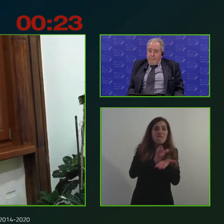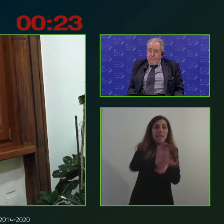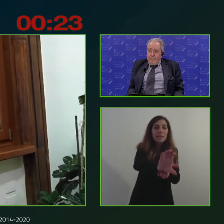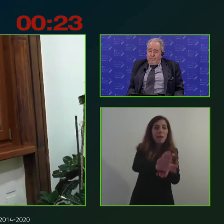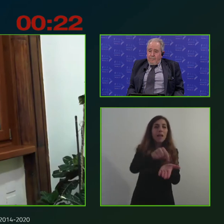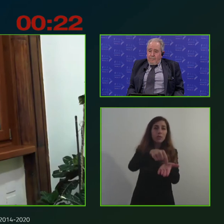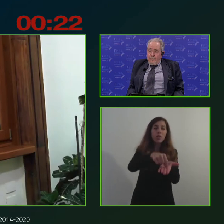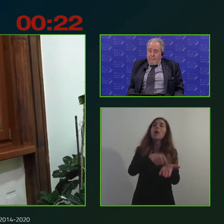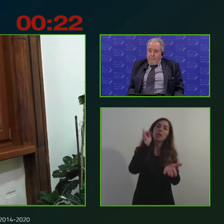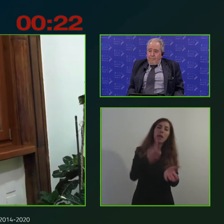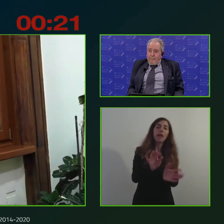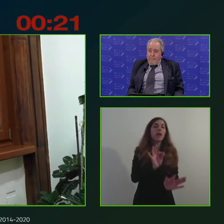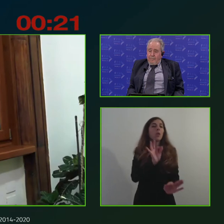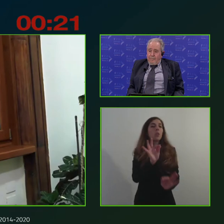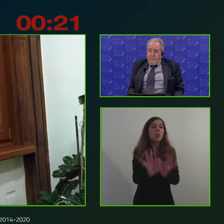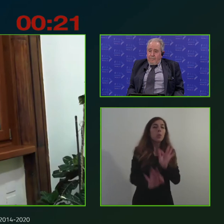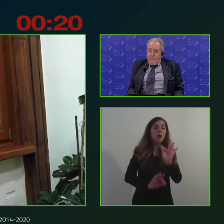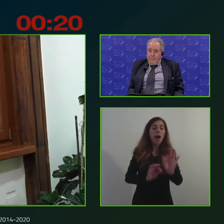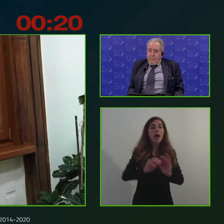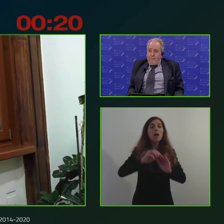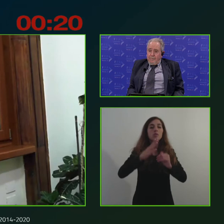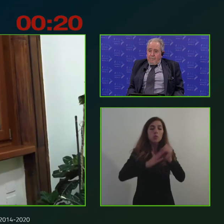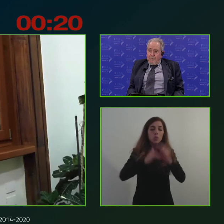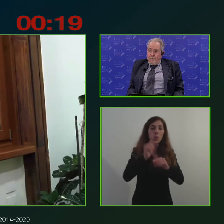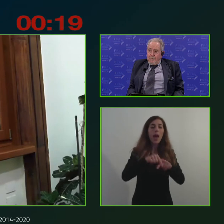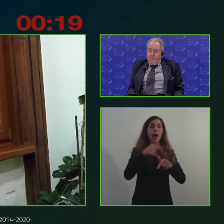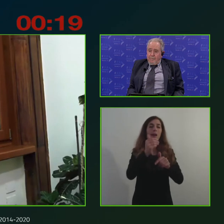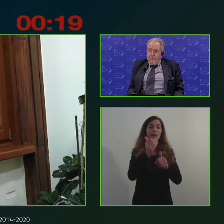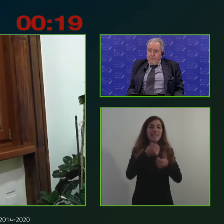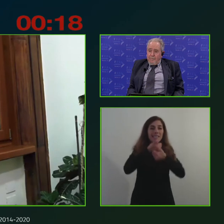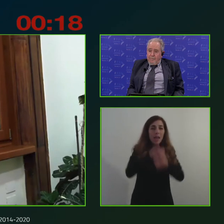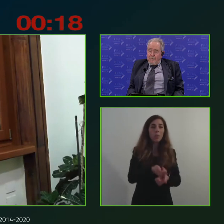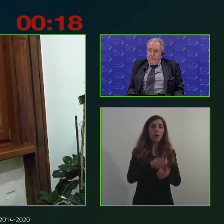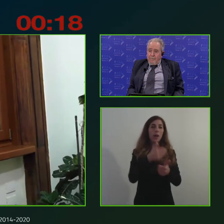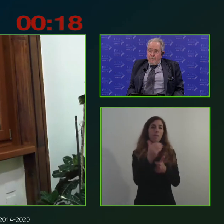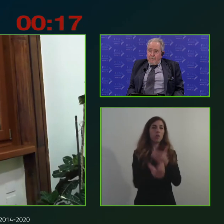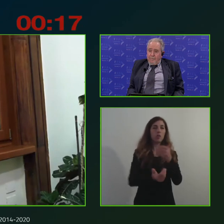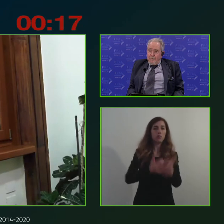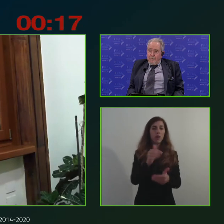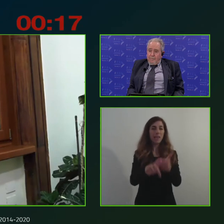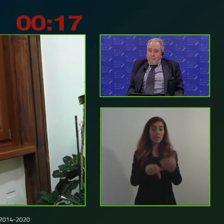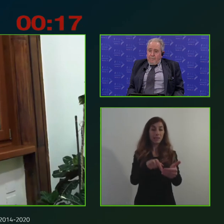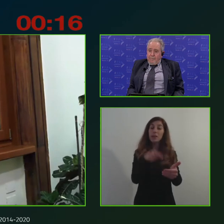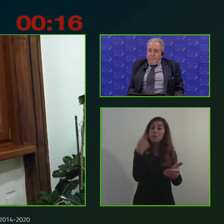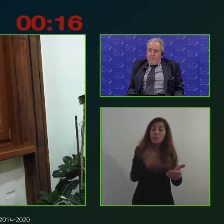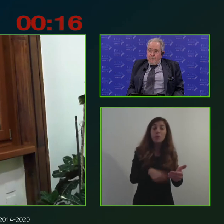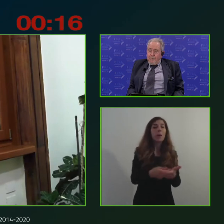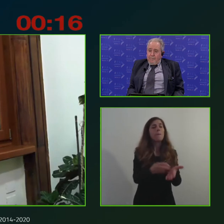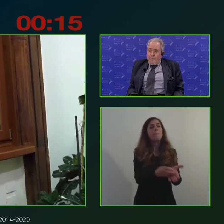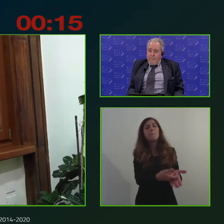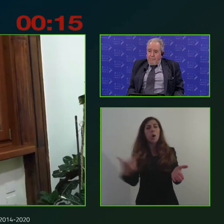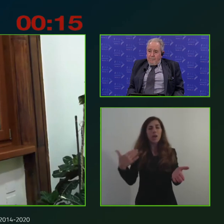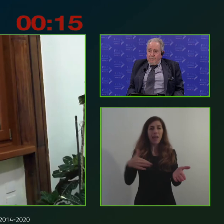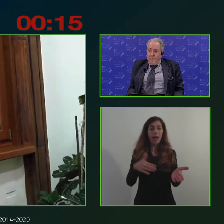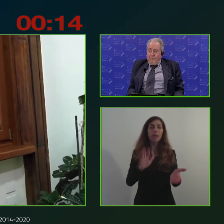strutturata e organizzata di gestire questi processi perché è fondamentale però questa consapevolezza c'è però da passare della